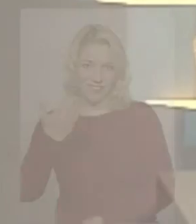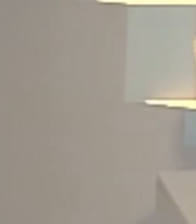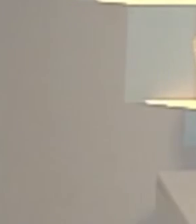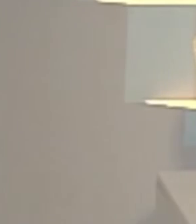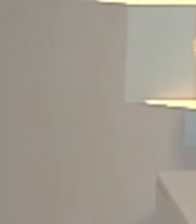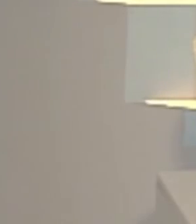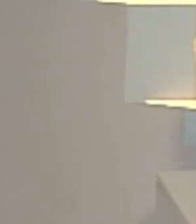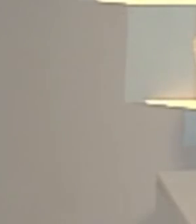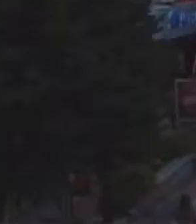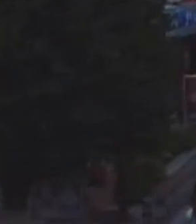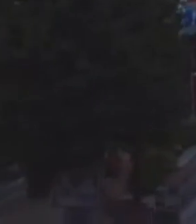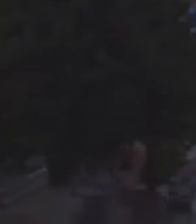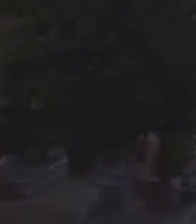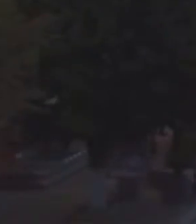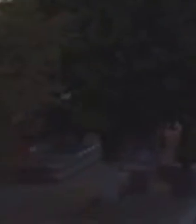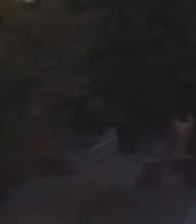Дякуємося за поручення.